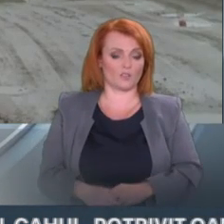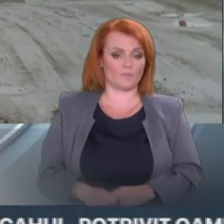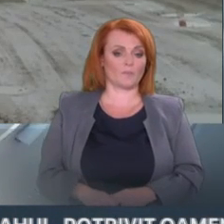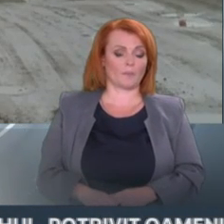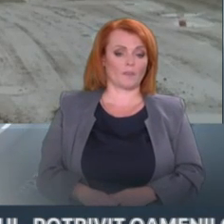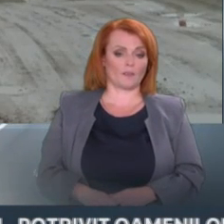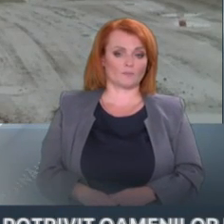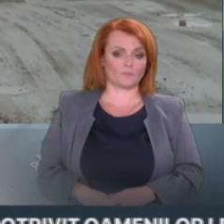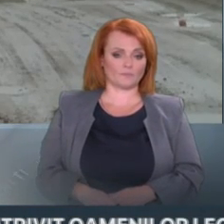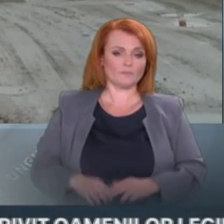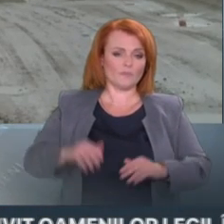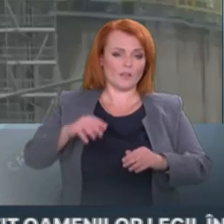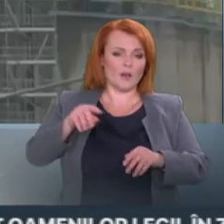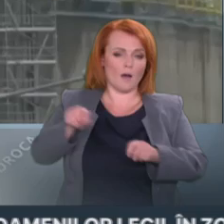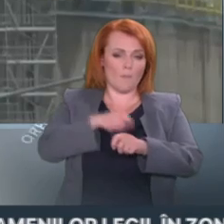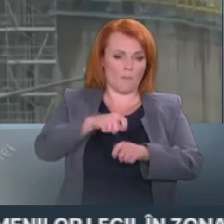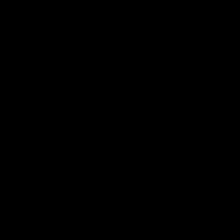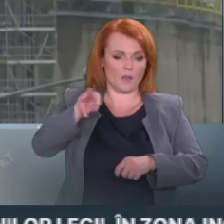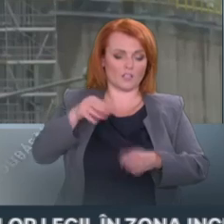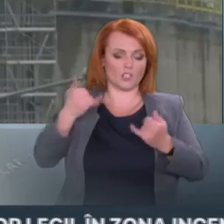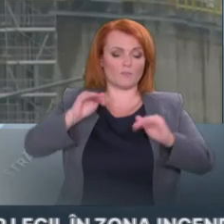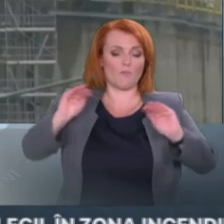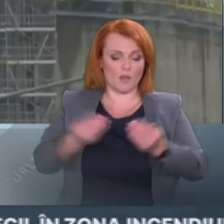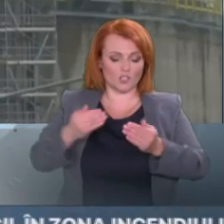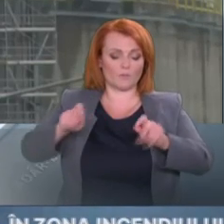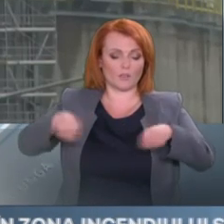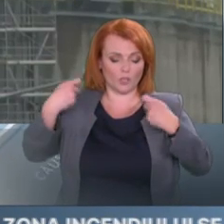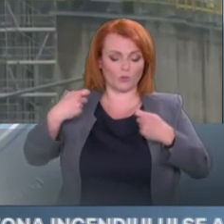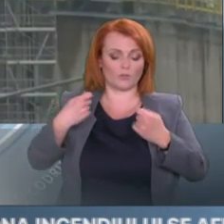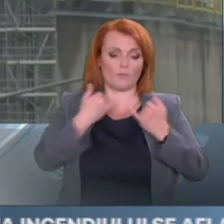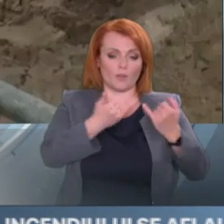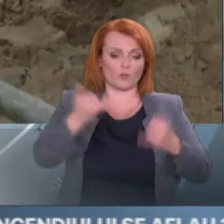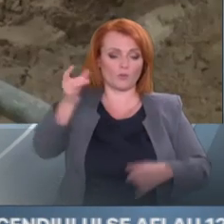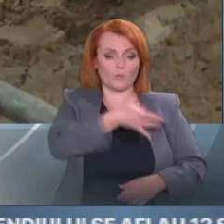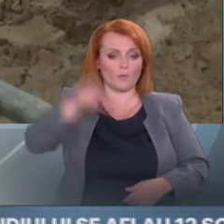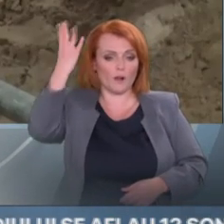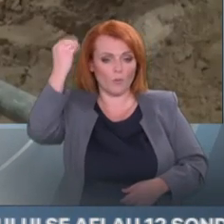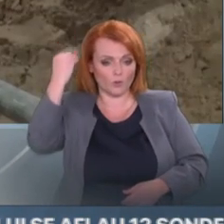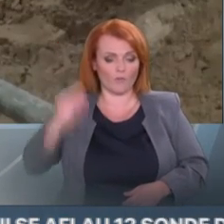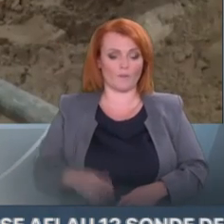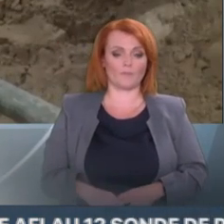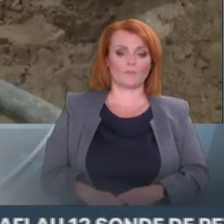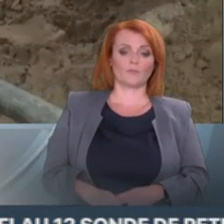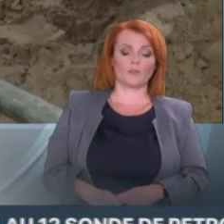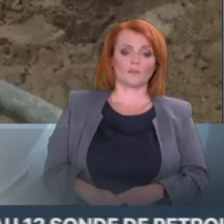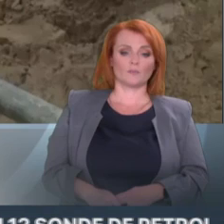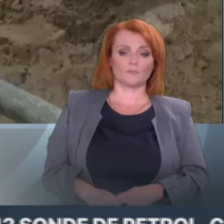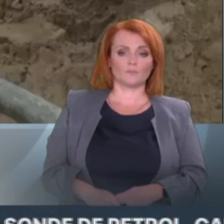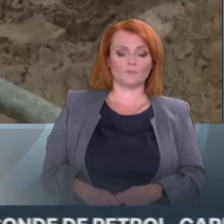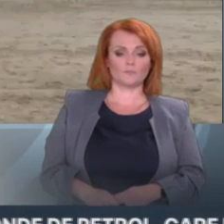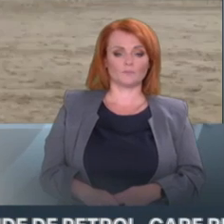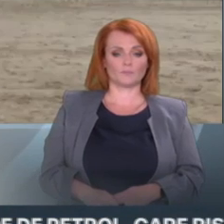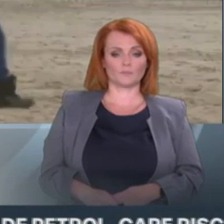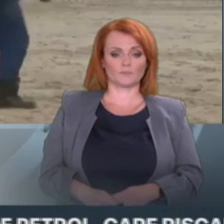vedem o altă acțiune de atac din partea acestei, de partea Gazprom, implicit din partea Federației Rusă care ține de